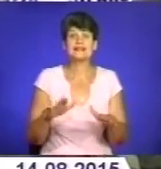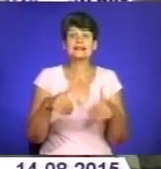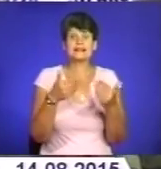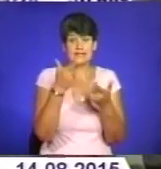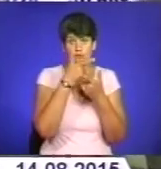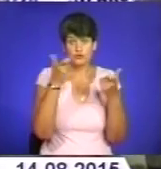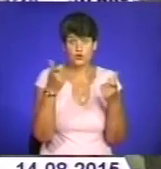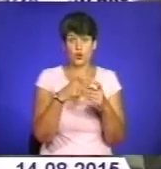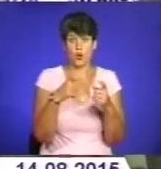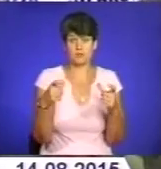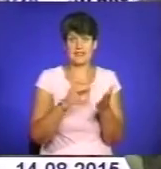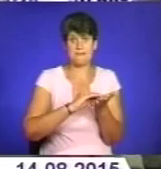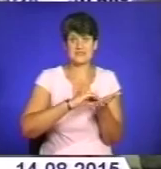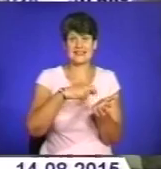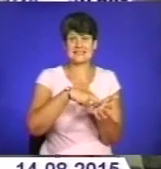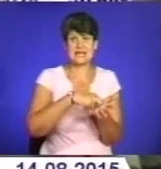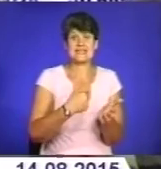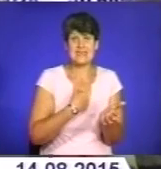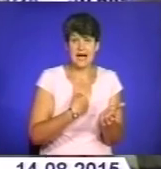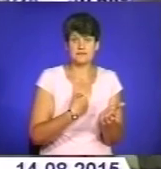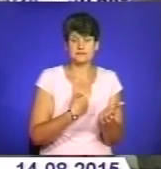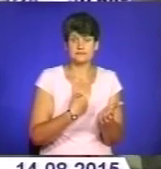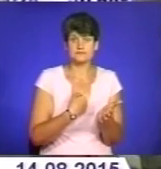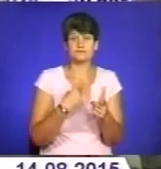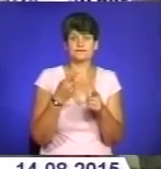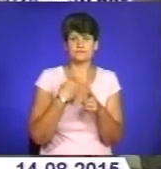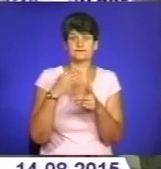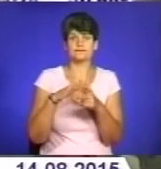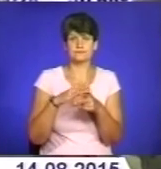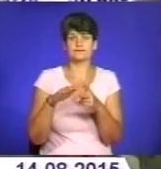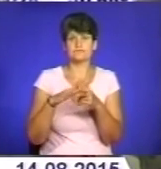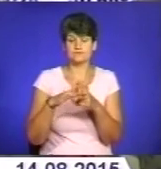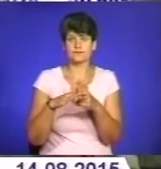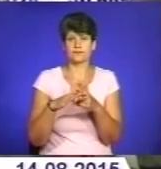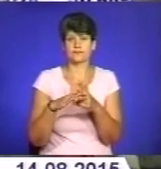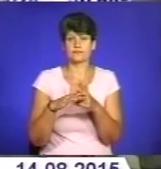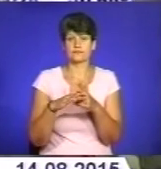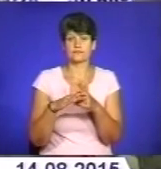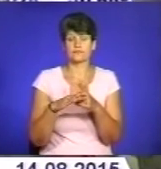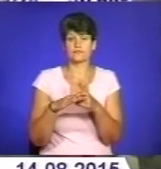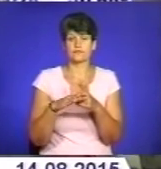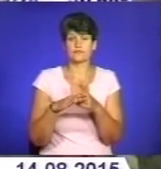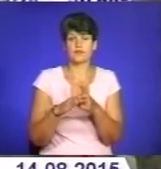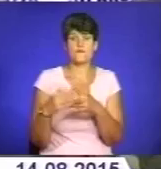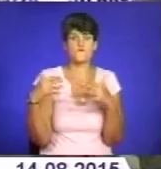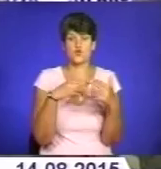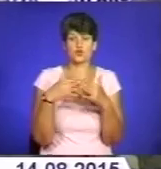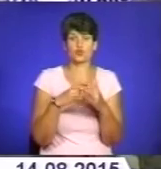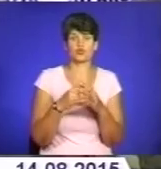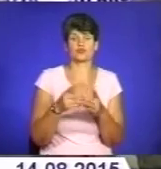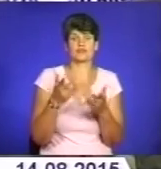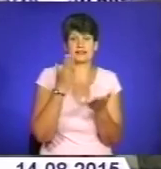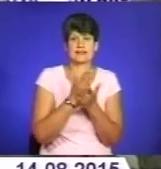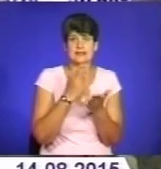повідомлення, принаймні, напишіть листа. Я, Сидоренка Петро Васильович, воюю в такій-то, чи